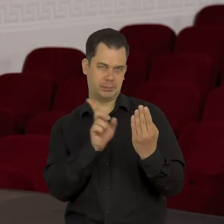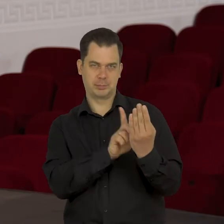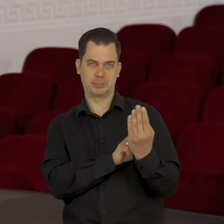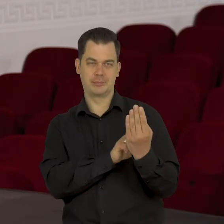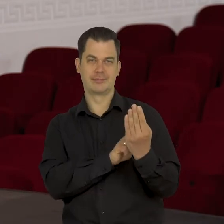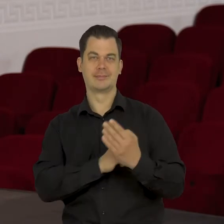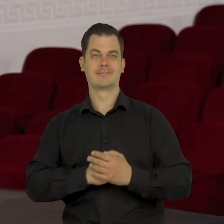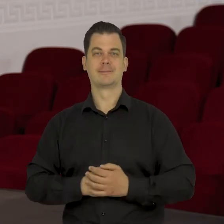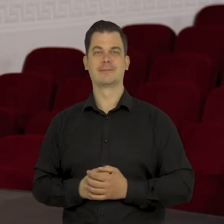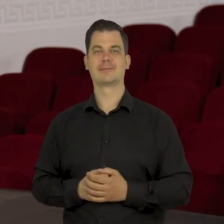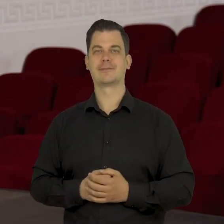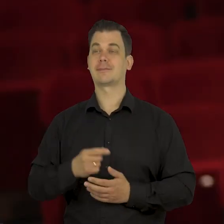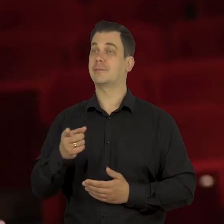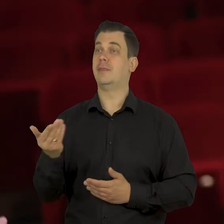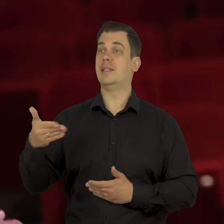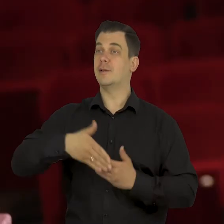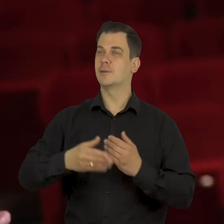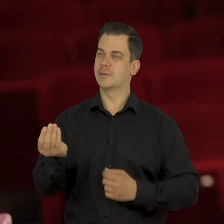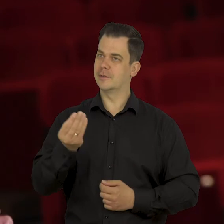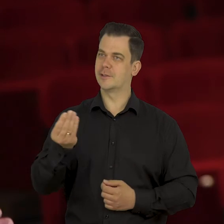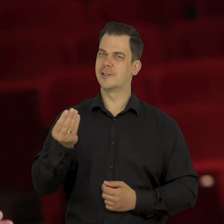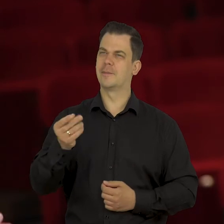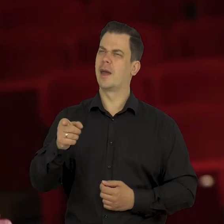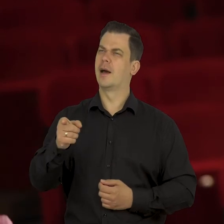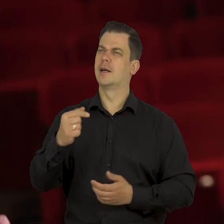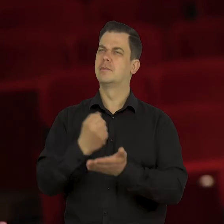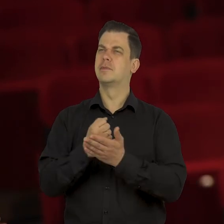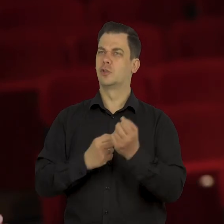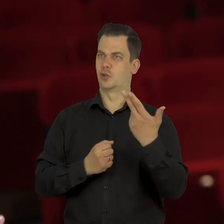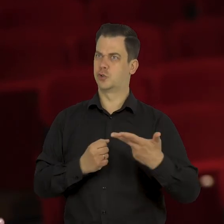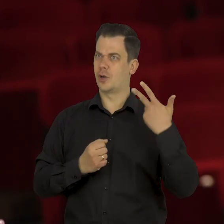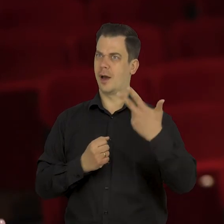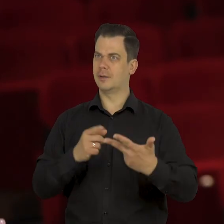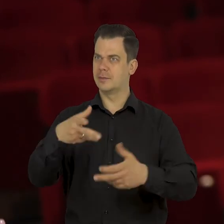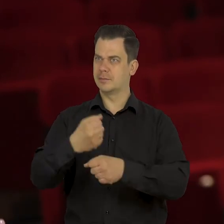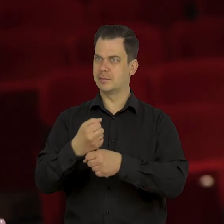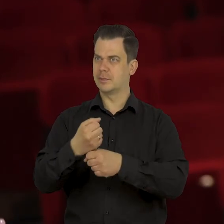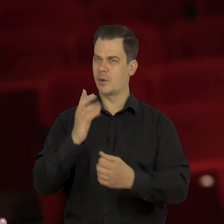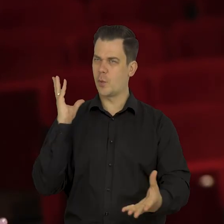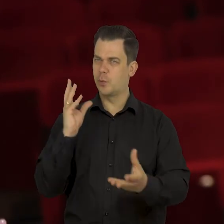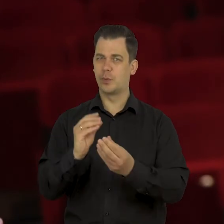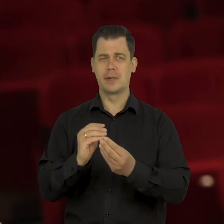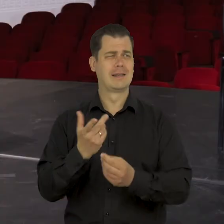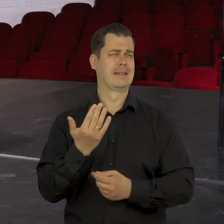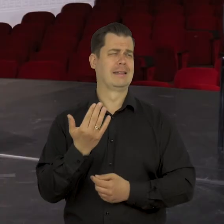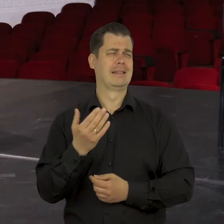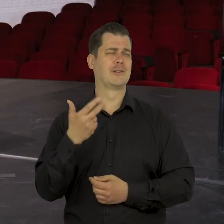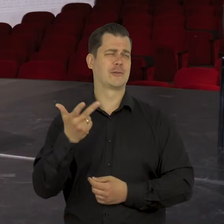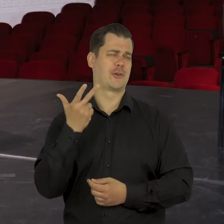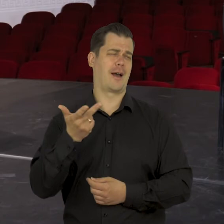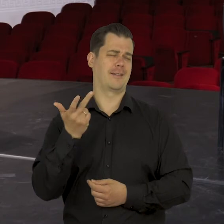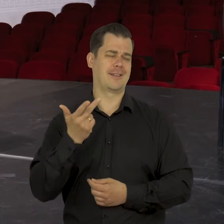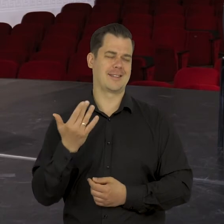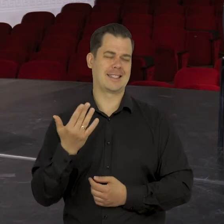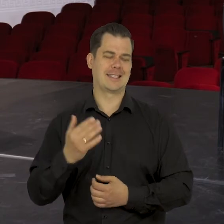w trakcie spektaklu. Na zakończenie chciałam nawiązać do tych trzech lat pracy, które już pani ma w swoim dorobku jako